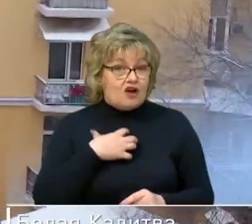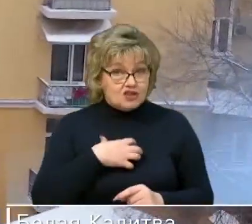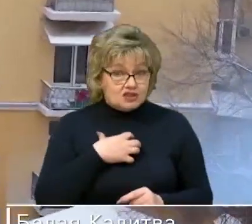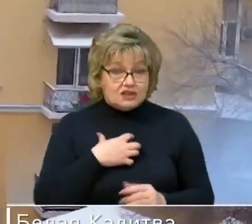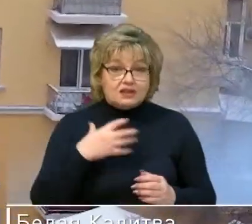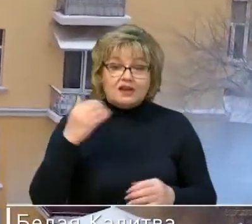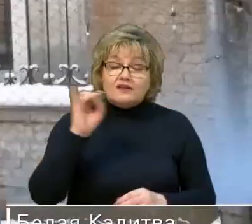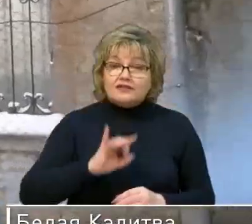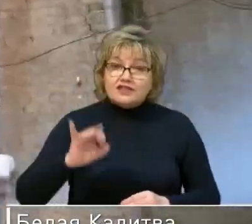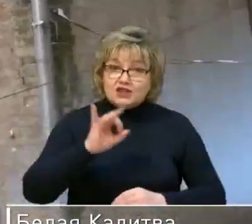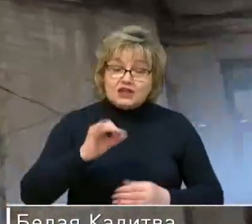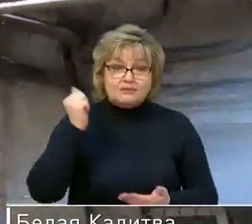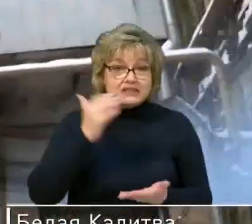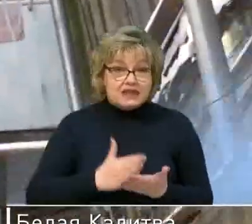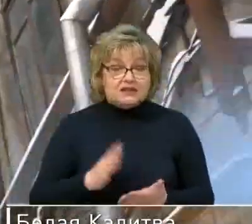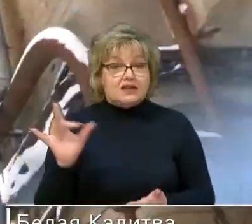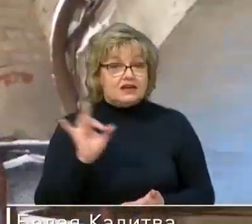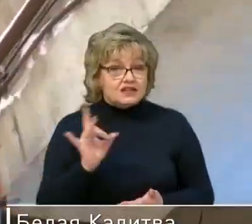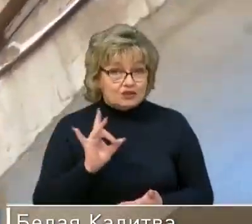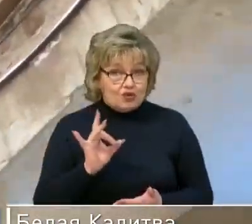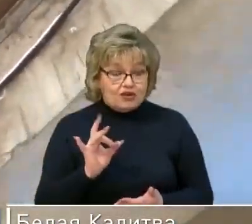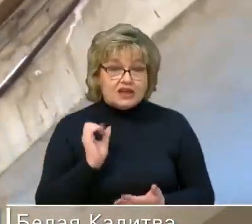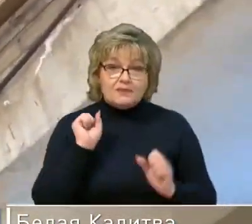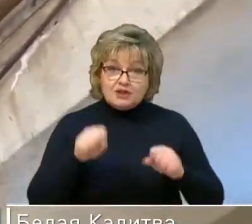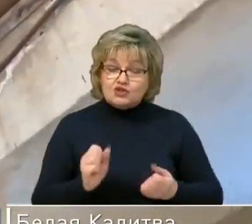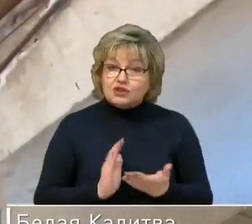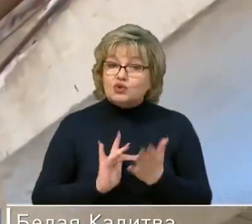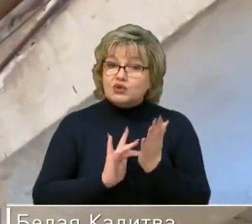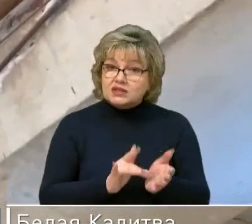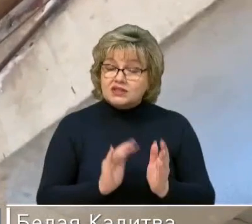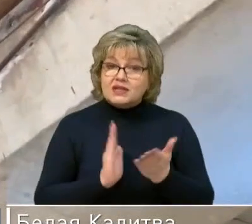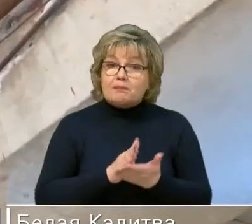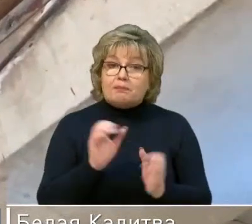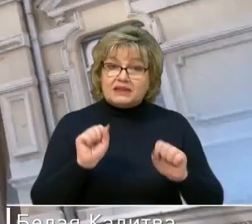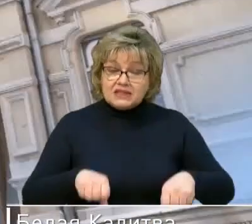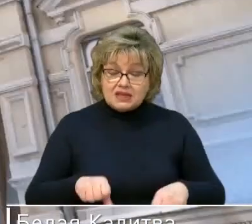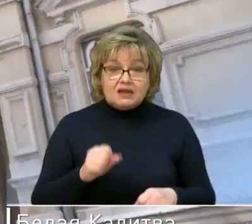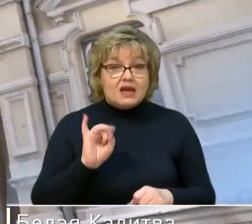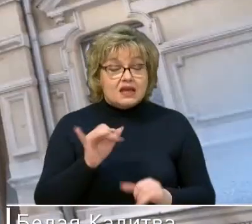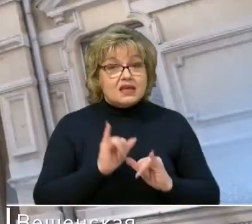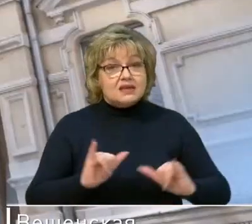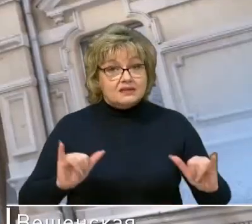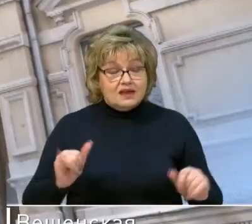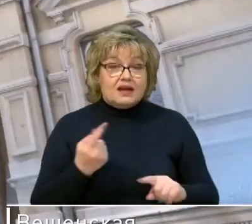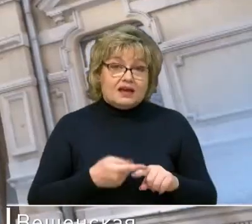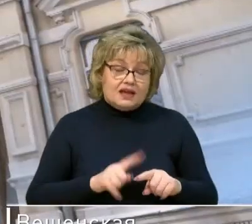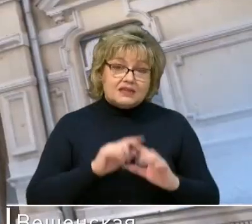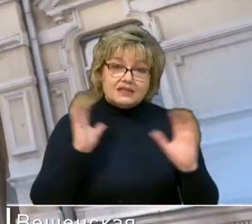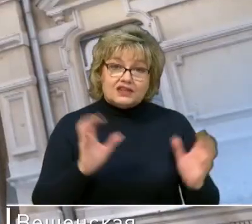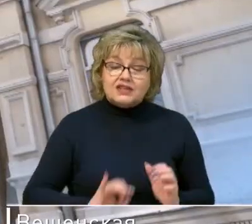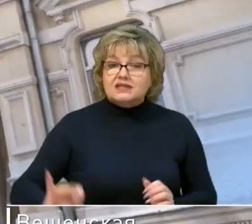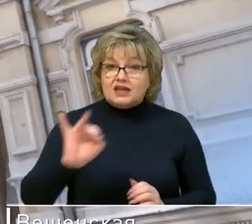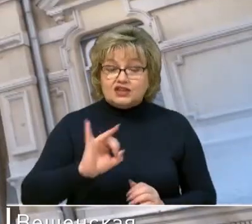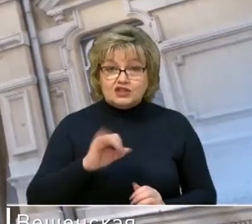самом сердце исторического центра, имеющий туристический потенциал. И сохранение Пизанской башни Ростова-на-Дону – это в том числе сохранение